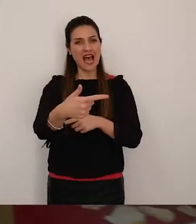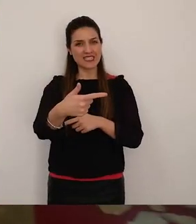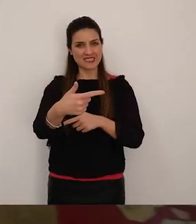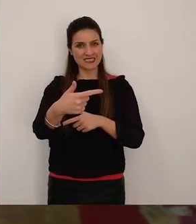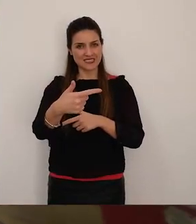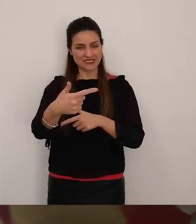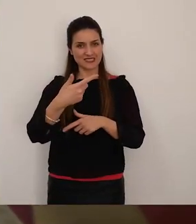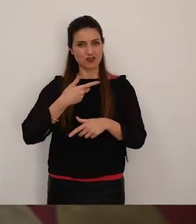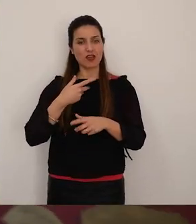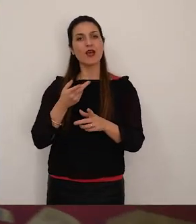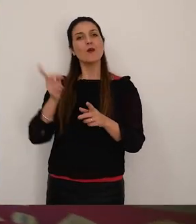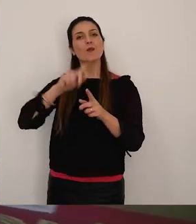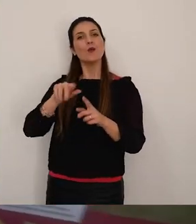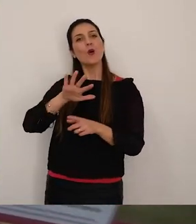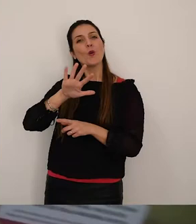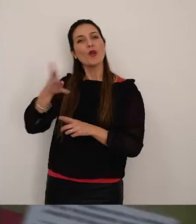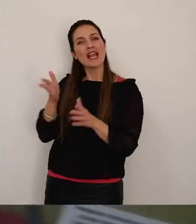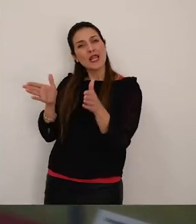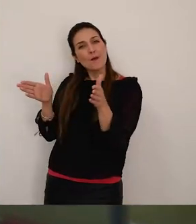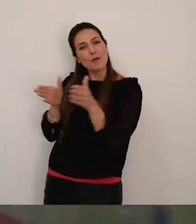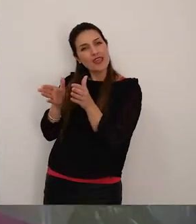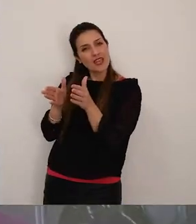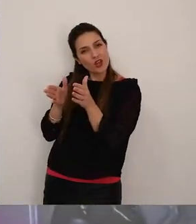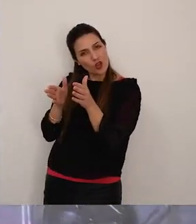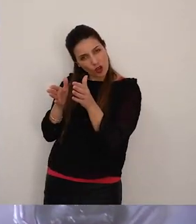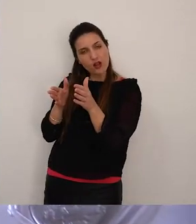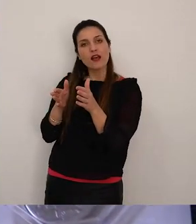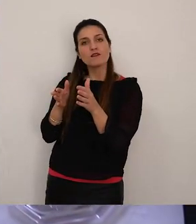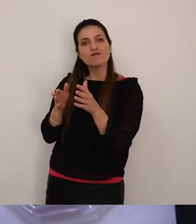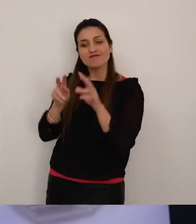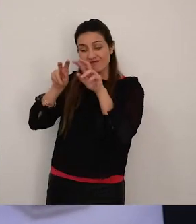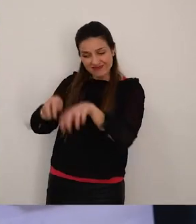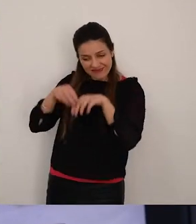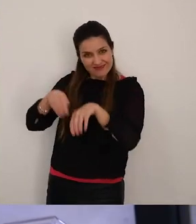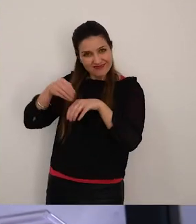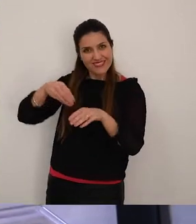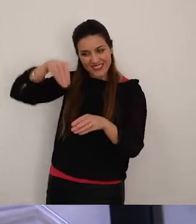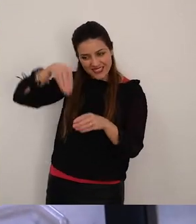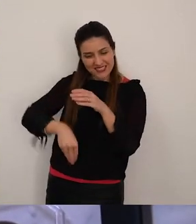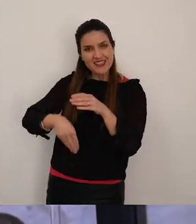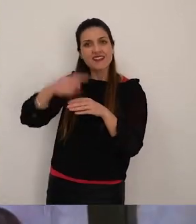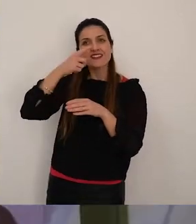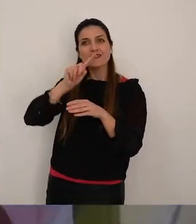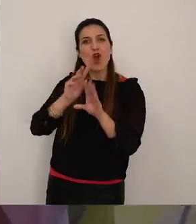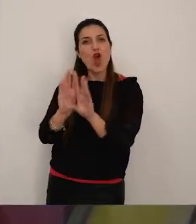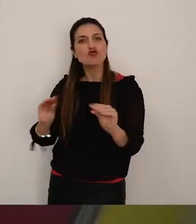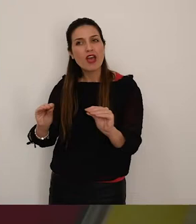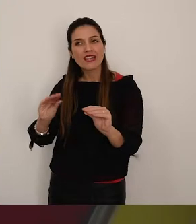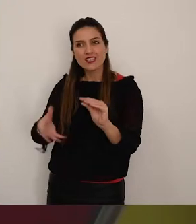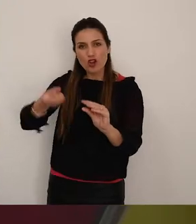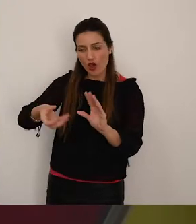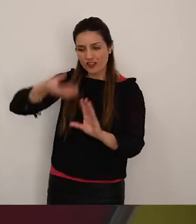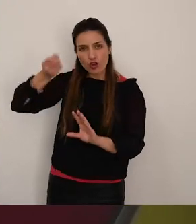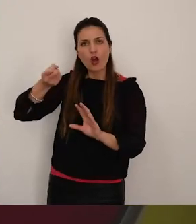inoltre una piccola sezione archeologica del museo è dedicata ai reperti recuperati nel territorio di cannole e accuratamente